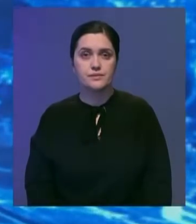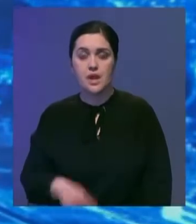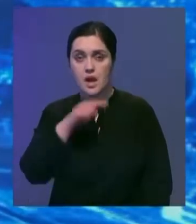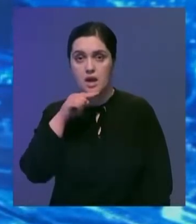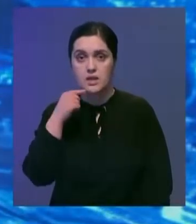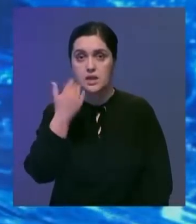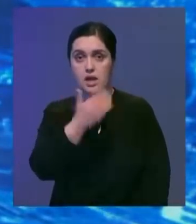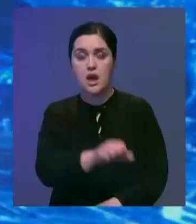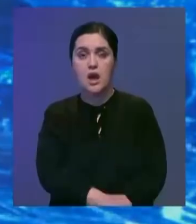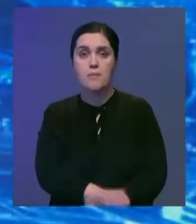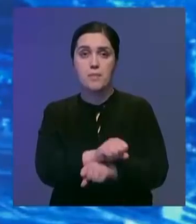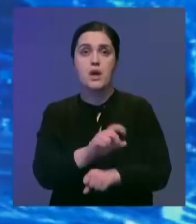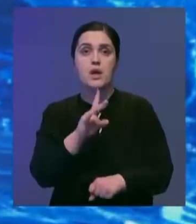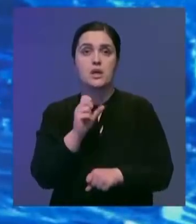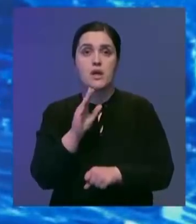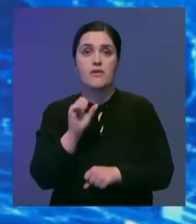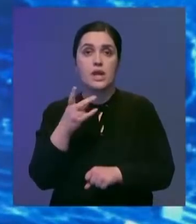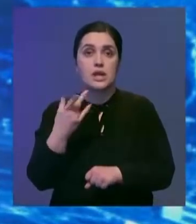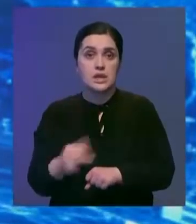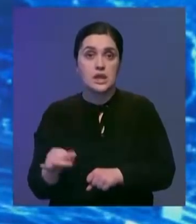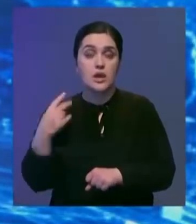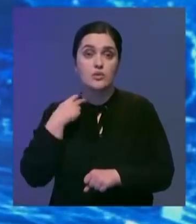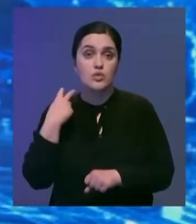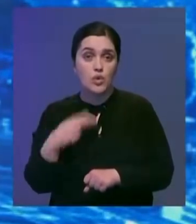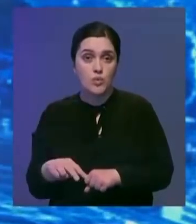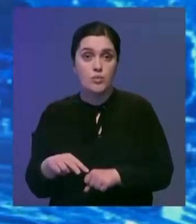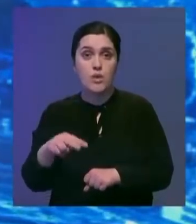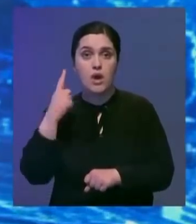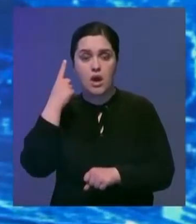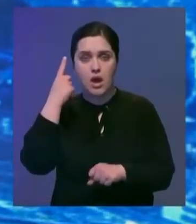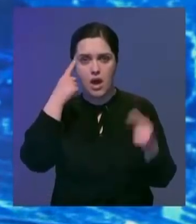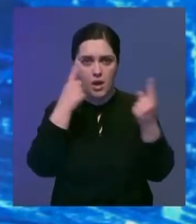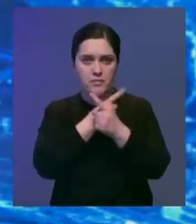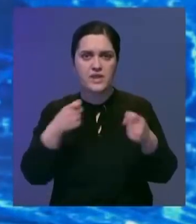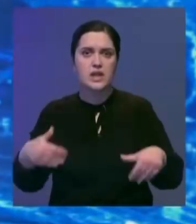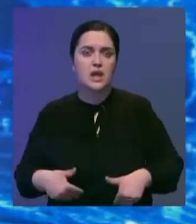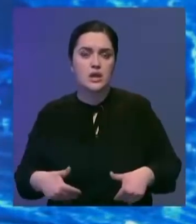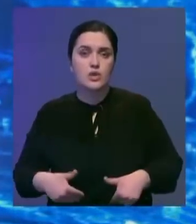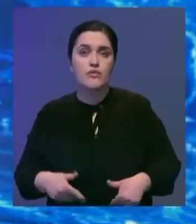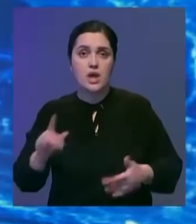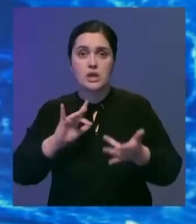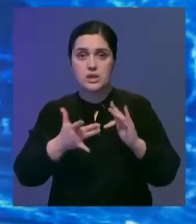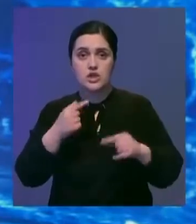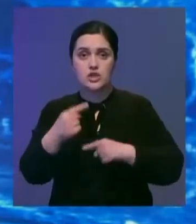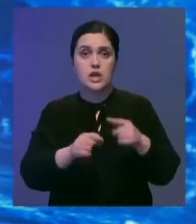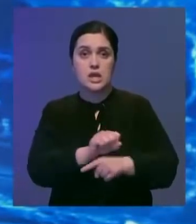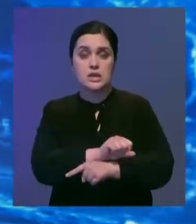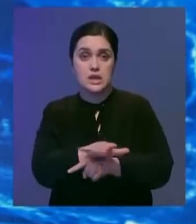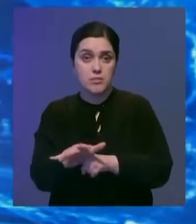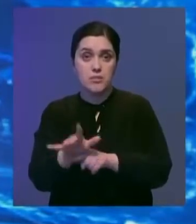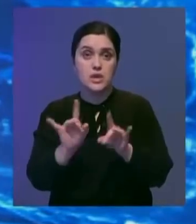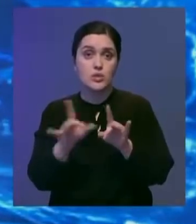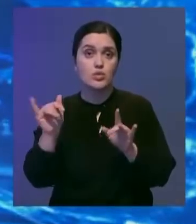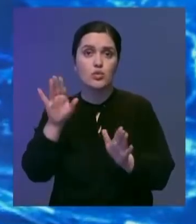Российский оппозиционер Алексей Навальный, который сидит в колонии, объявил голодовку. Об этом он сообщил в соцсетях. По словам